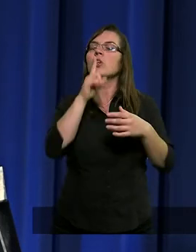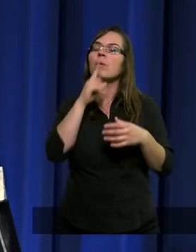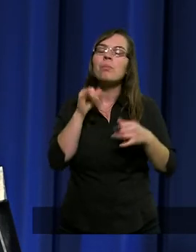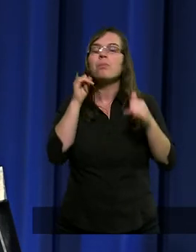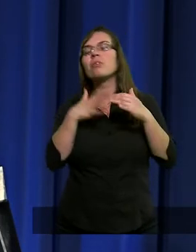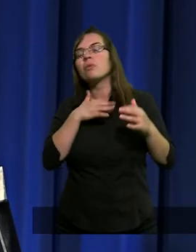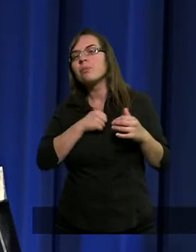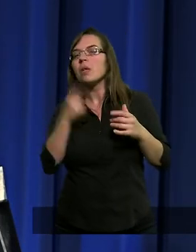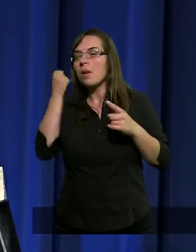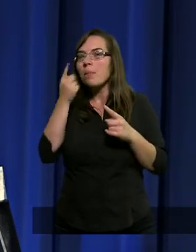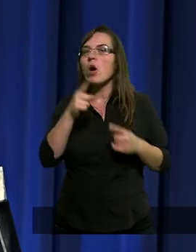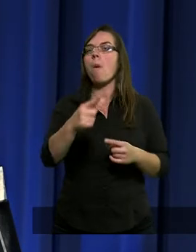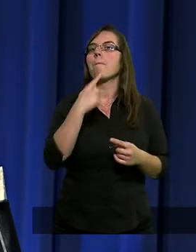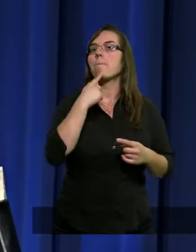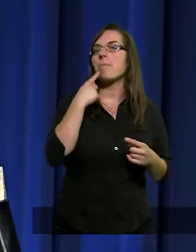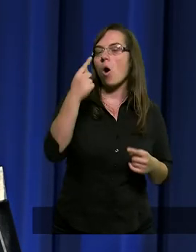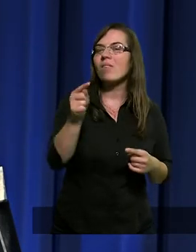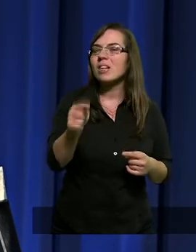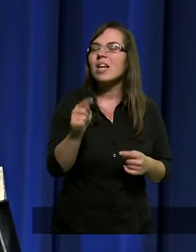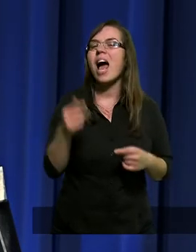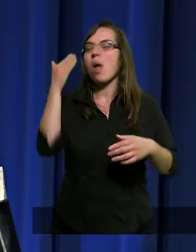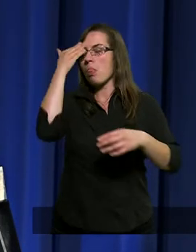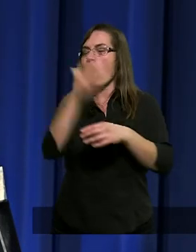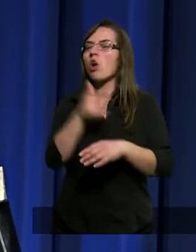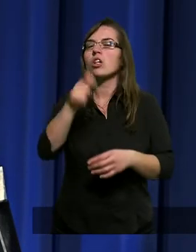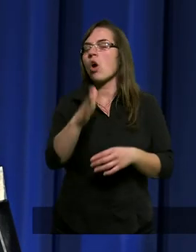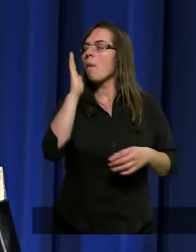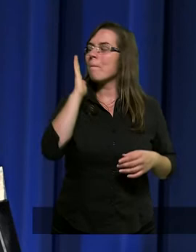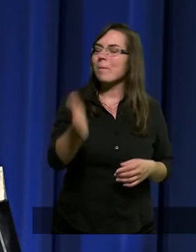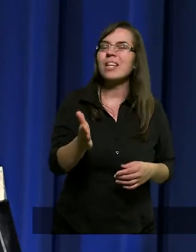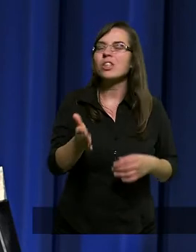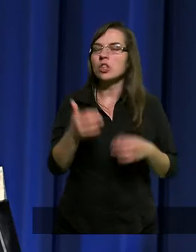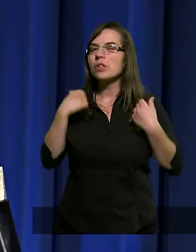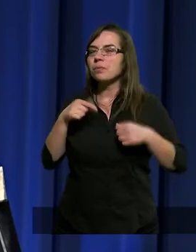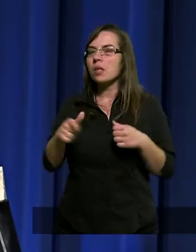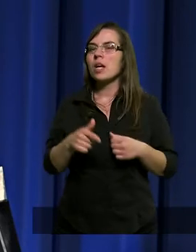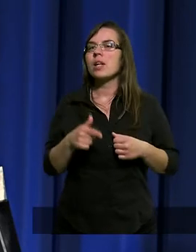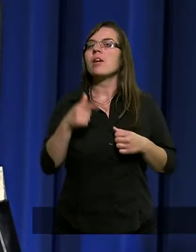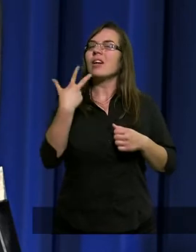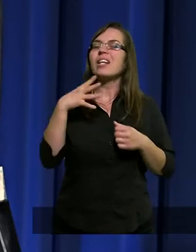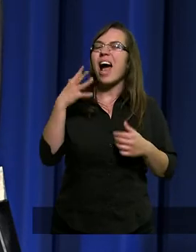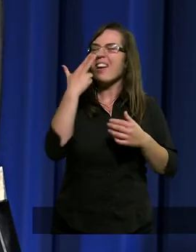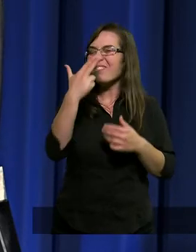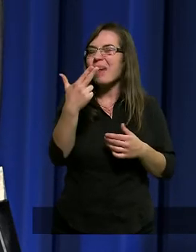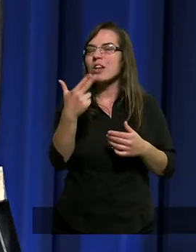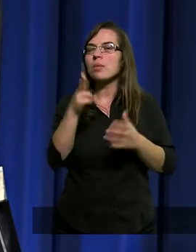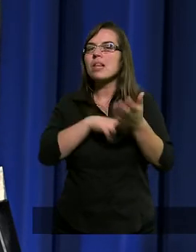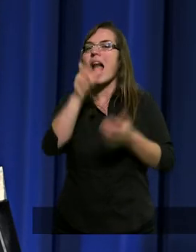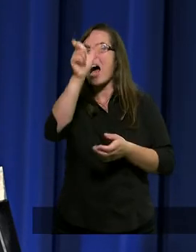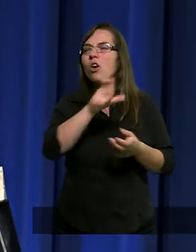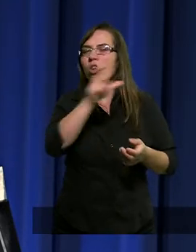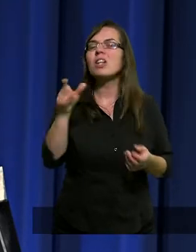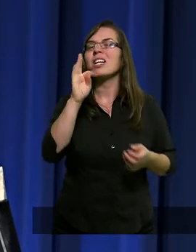gdy szedł. Powiedział, co tej nocy go będzie czekało. My zwykle patrzymy na